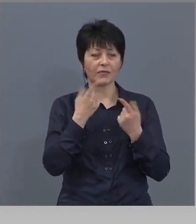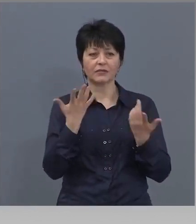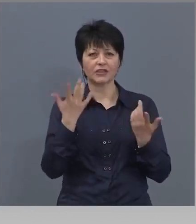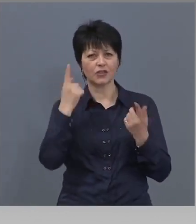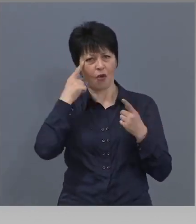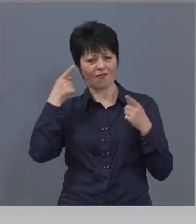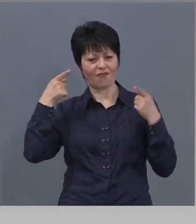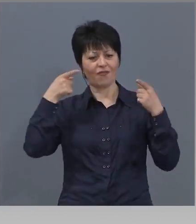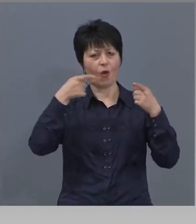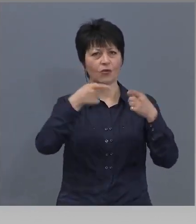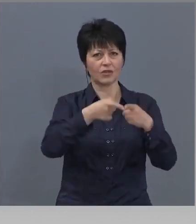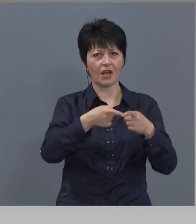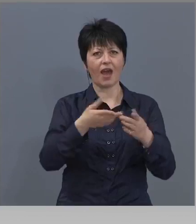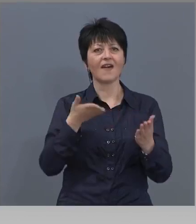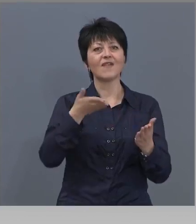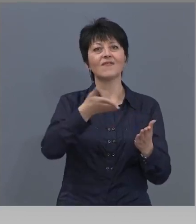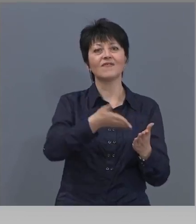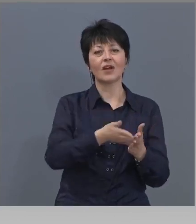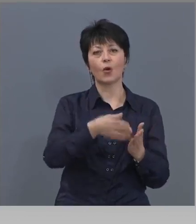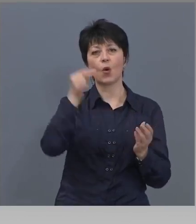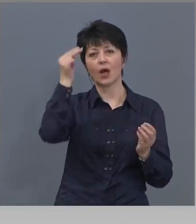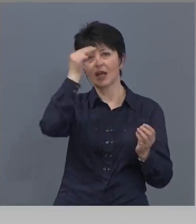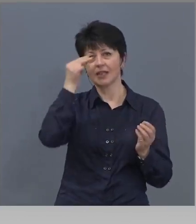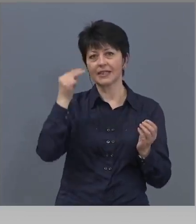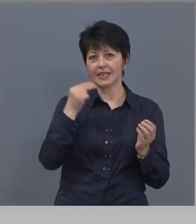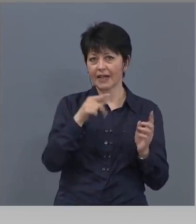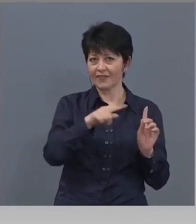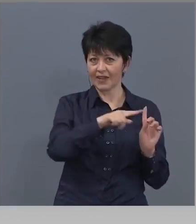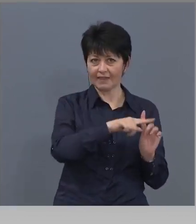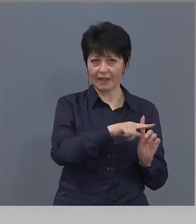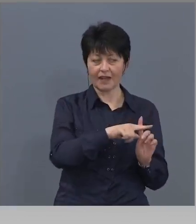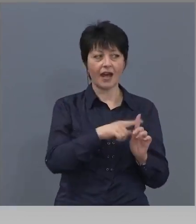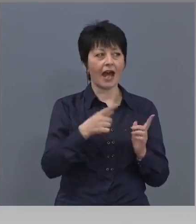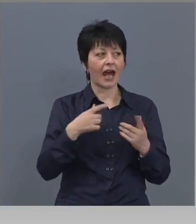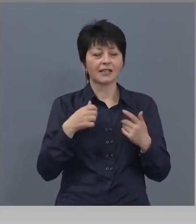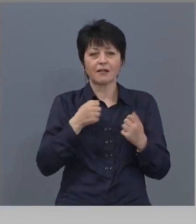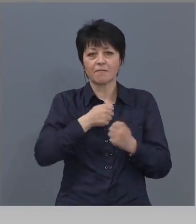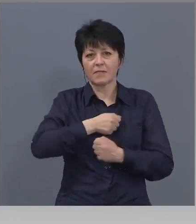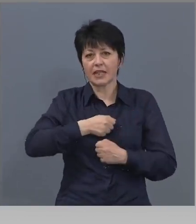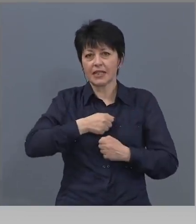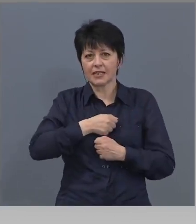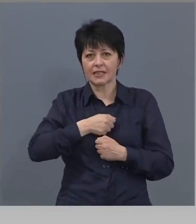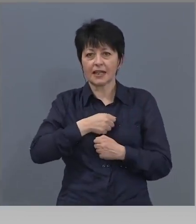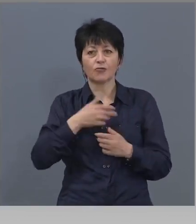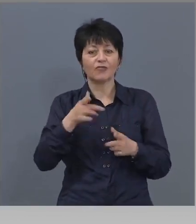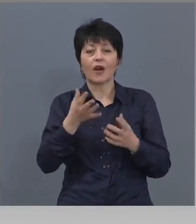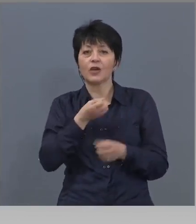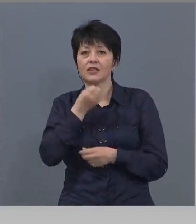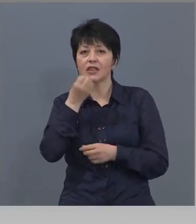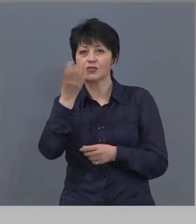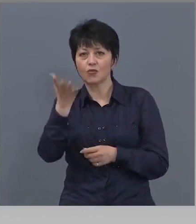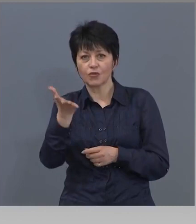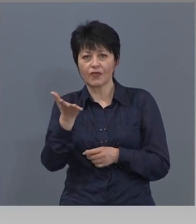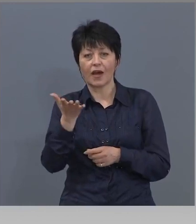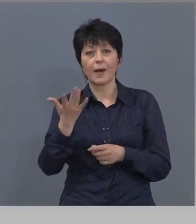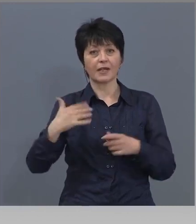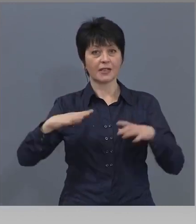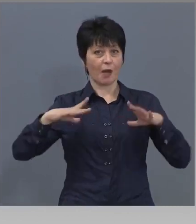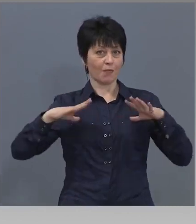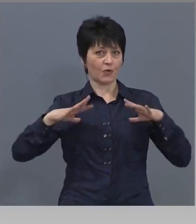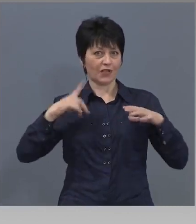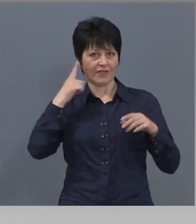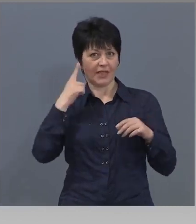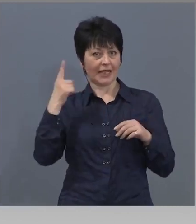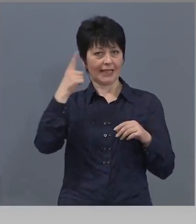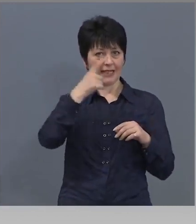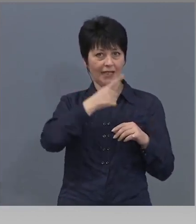фокусирали върху църквите. Аз лично съм по-притеснен от това, което се случва по стари български традиции през почивните дни. Да